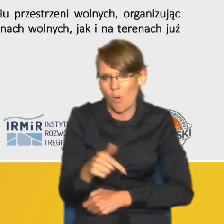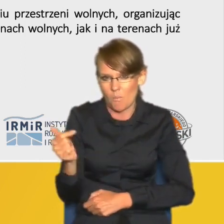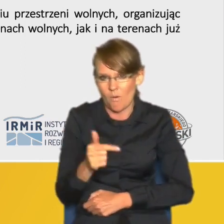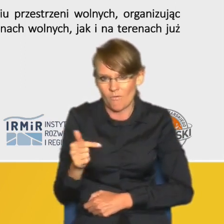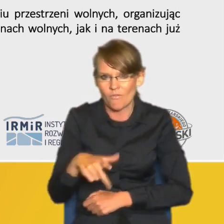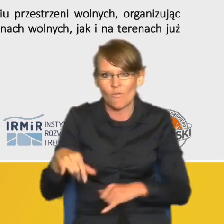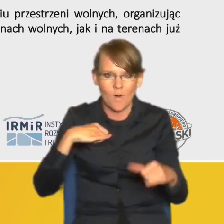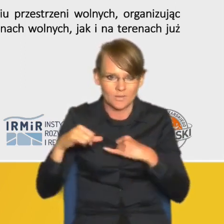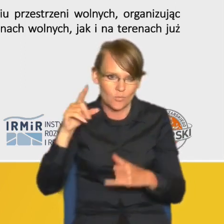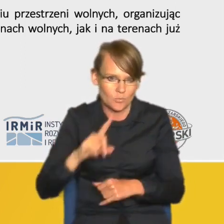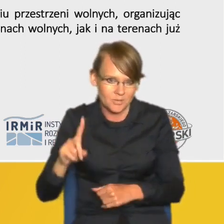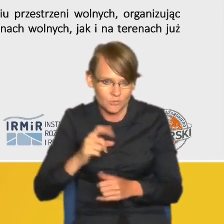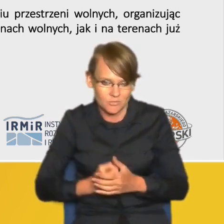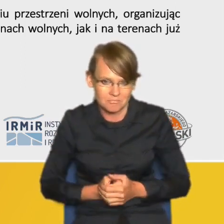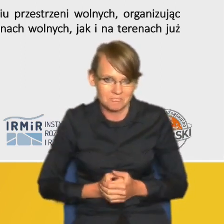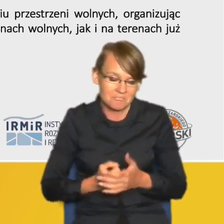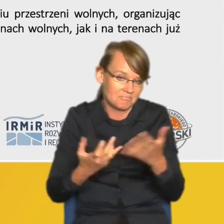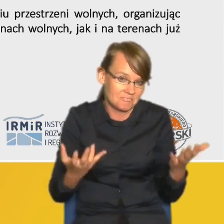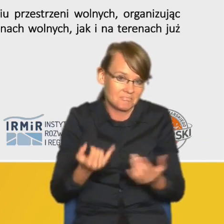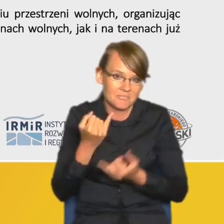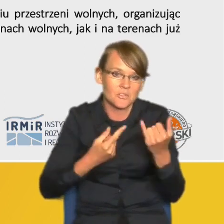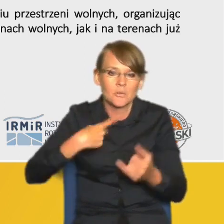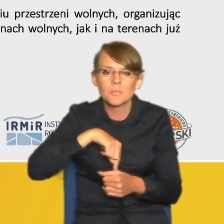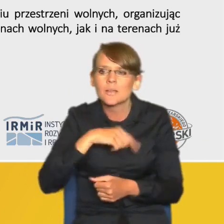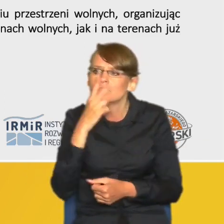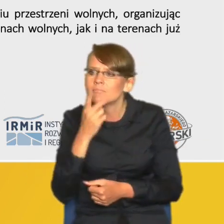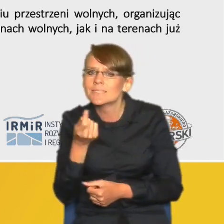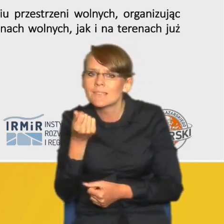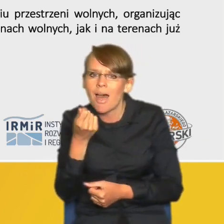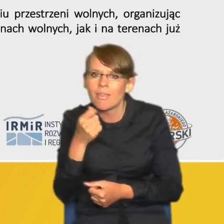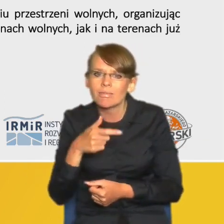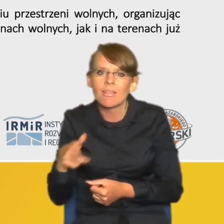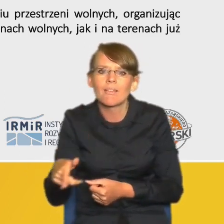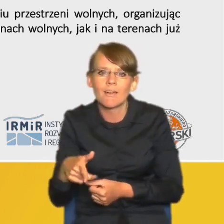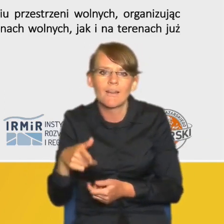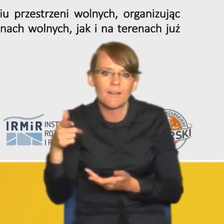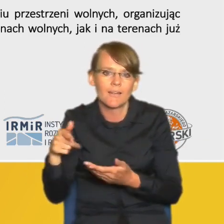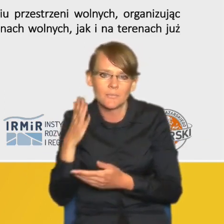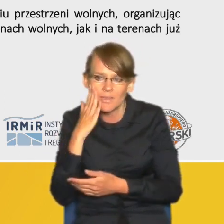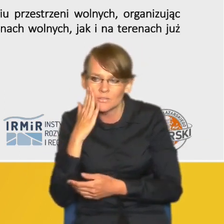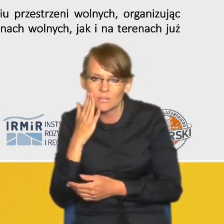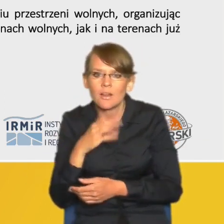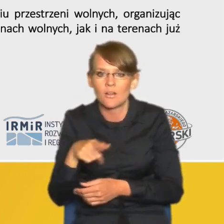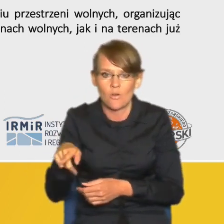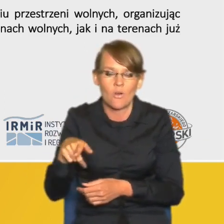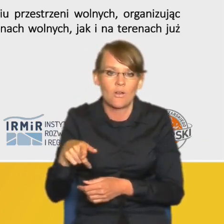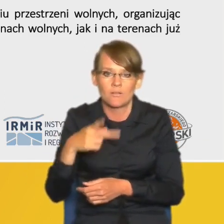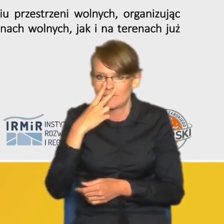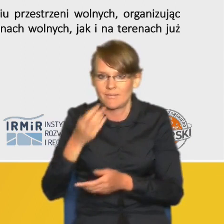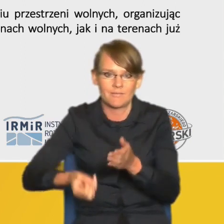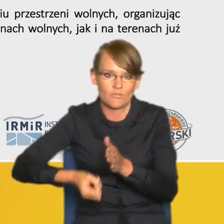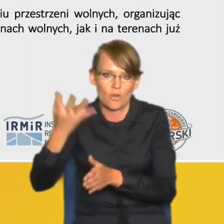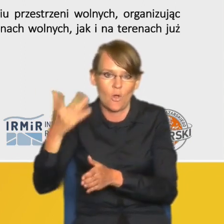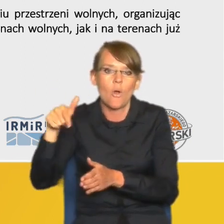władz władz publicznych tym bardziej że jeżeli przyjrzymy się cenom nieruchomości to ceny nieruchomości są najwyższe w tych miejscach które